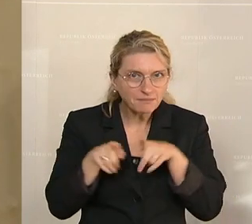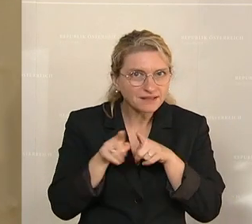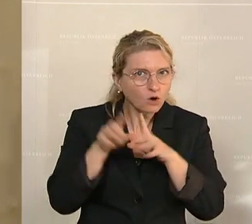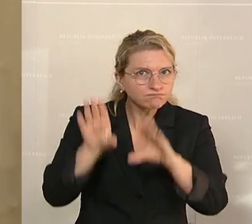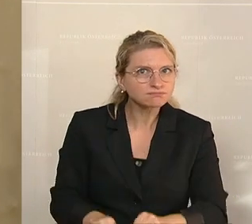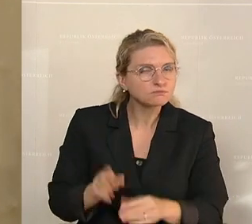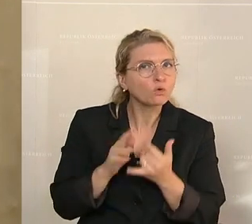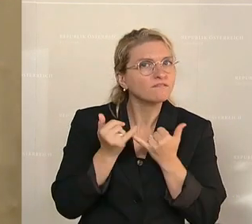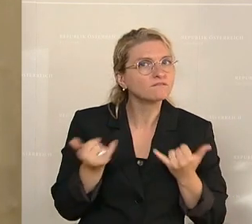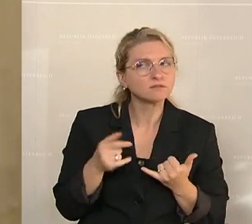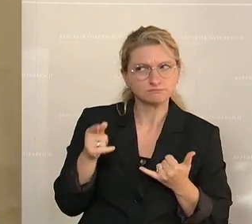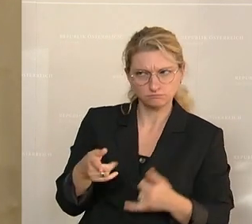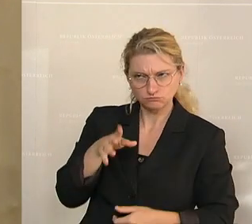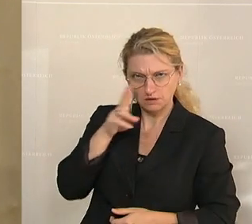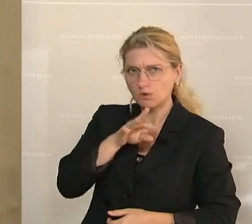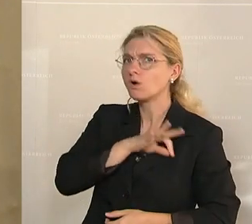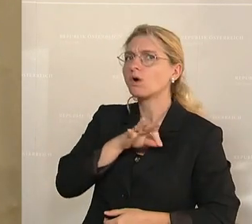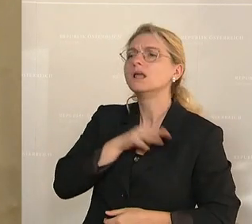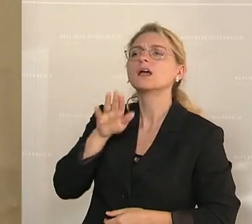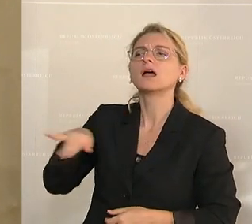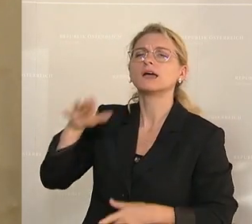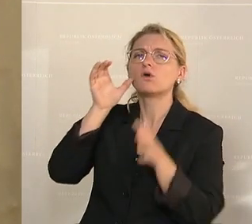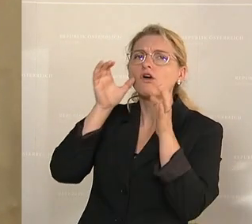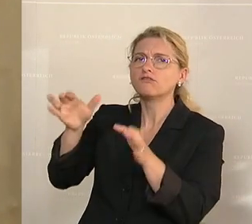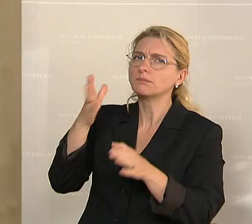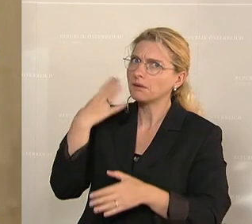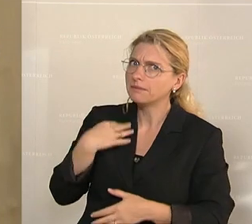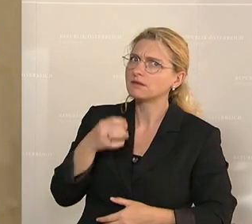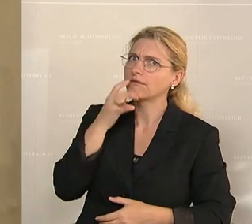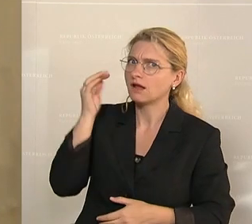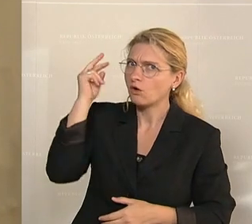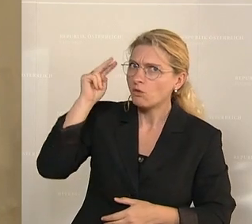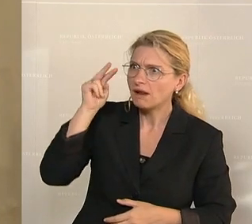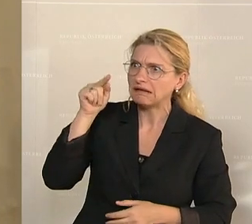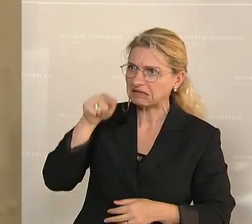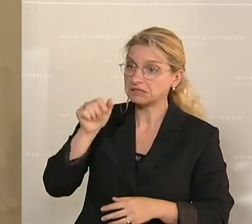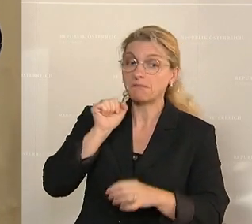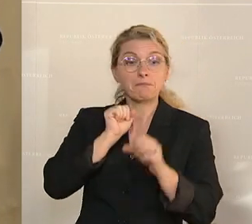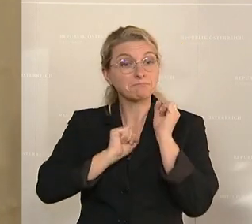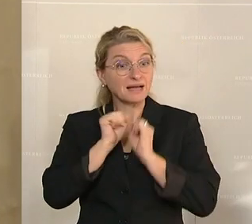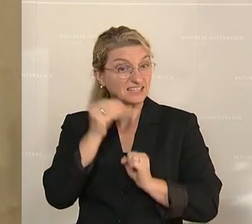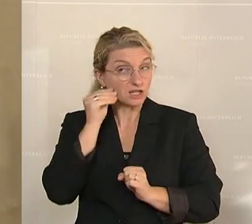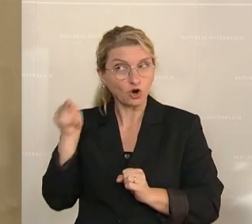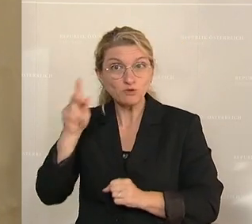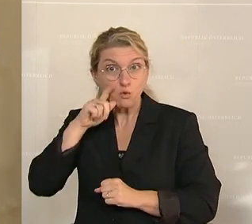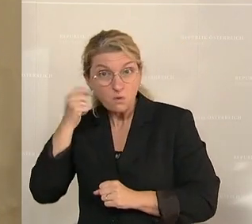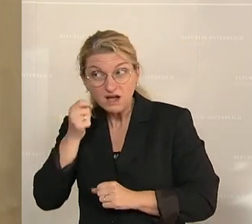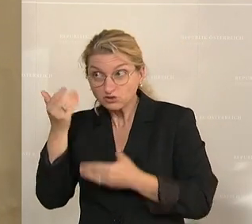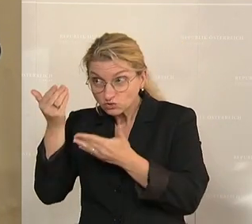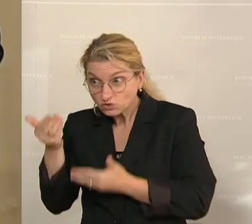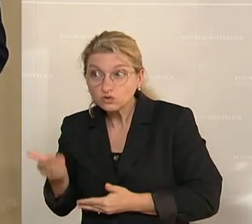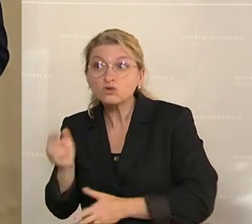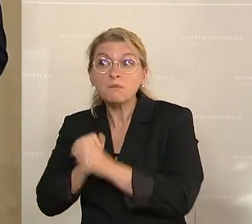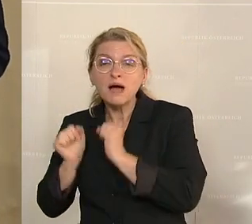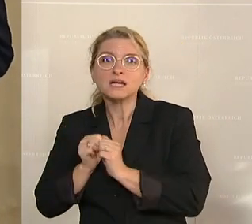Kollegen von der ÖVP, denkt bitte darüber nach, ob man genau diese Mängel, die man geglaubt hat, in Ungarn zu finden bei der Justiz, ob man die nicht auch auf